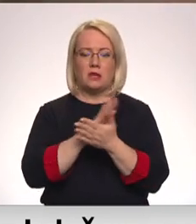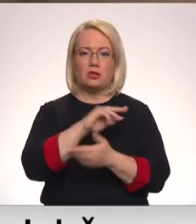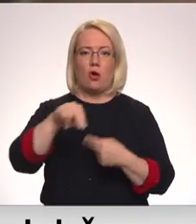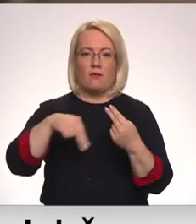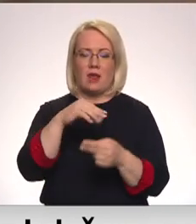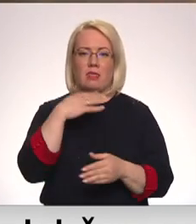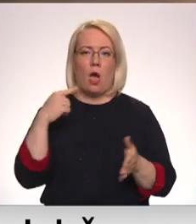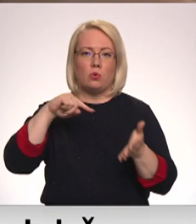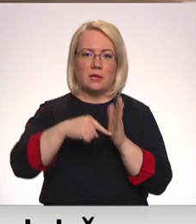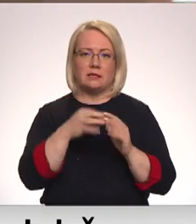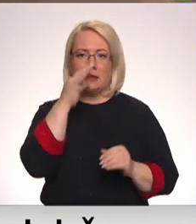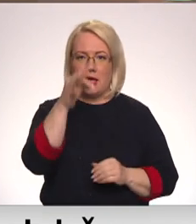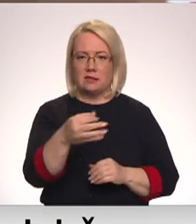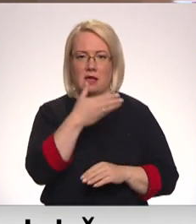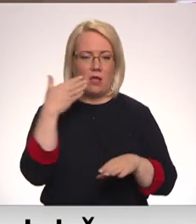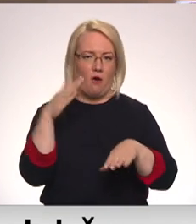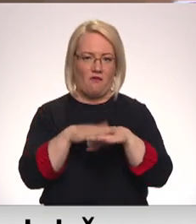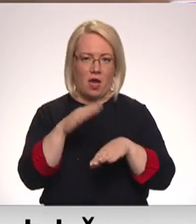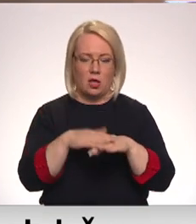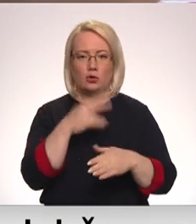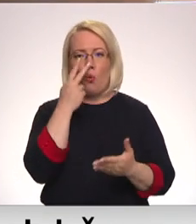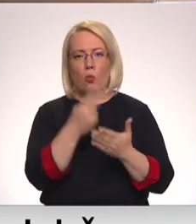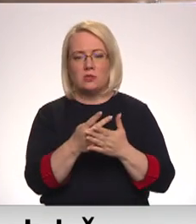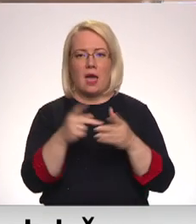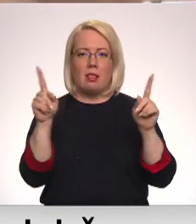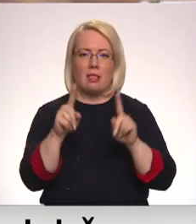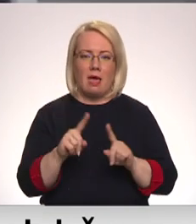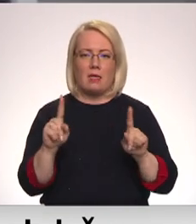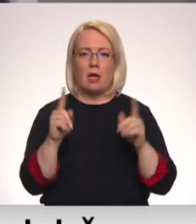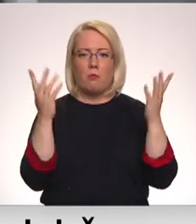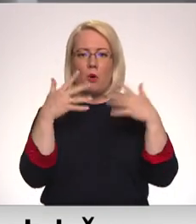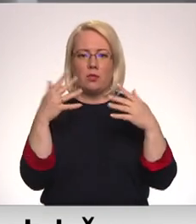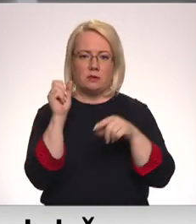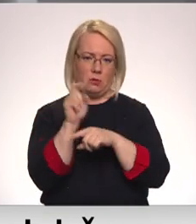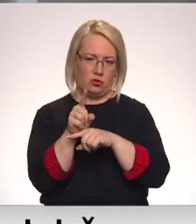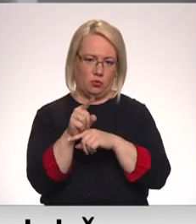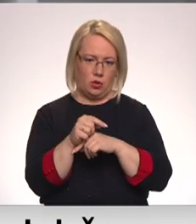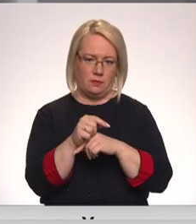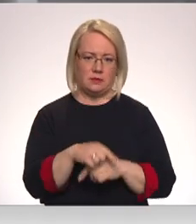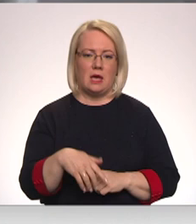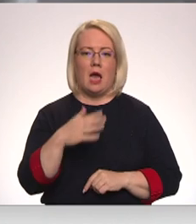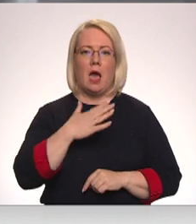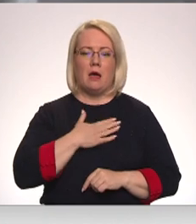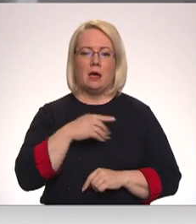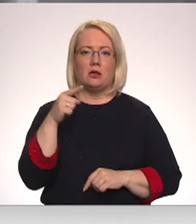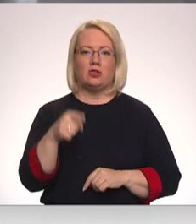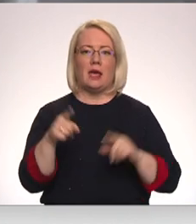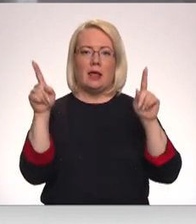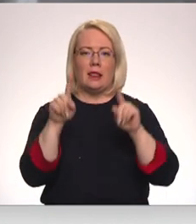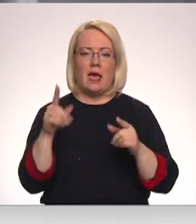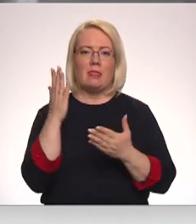kārt viņš uzsver, ka neesot vainīgs un uzskata lietu par politisko pasūtījumu. Vai šī lieta tika turēta